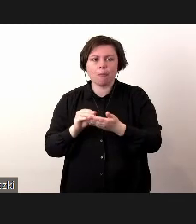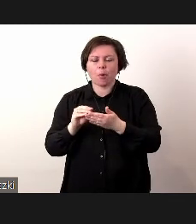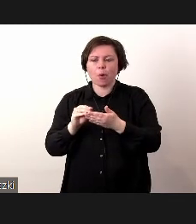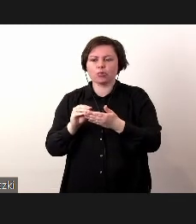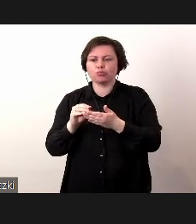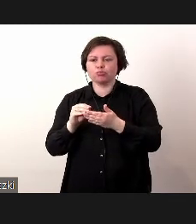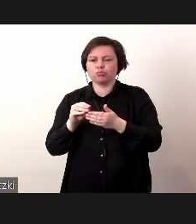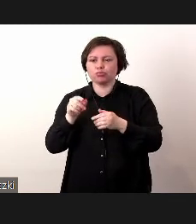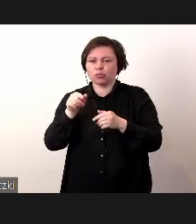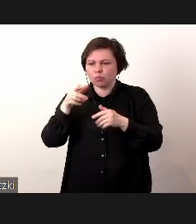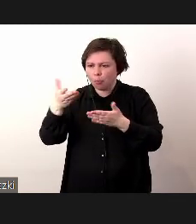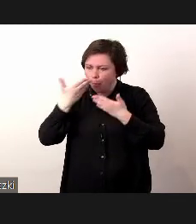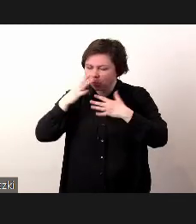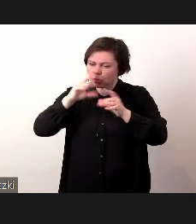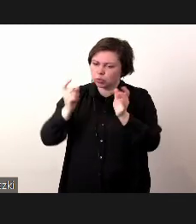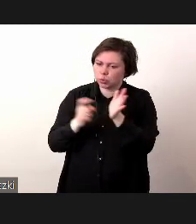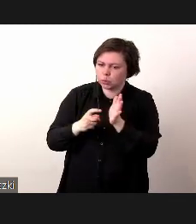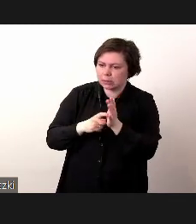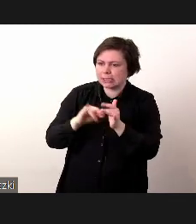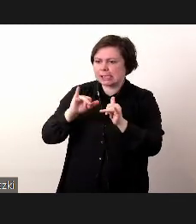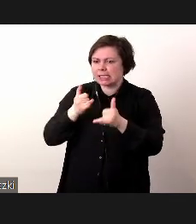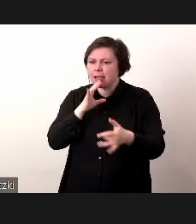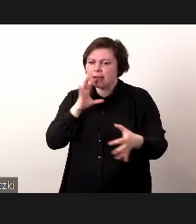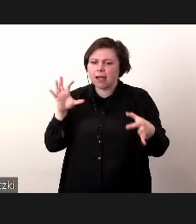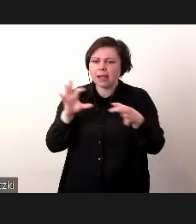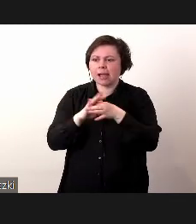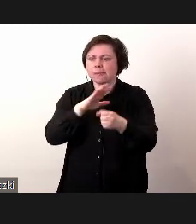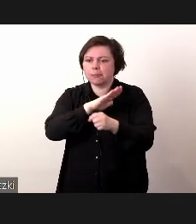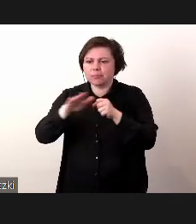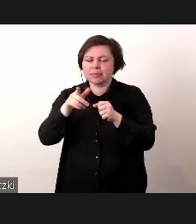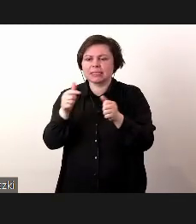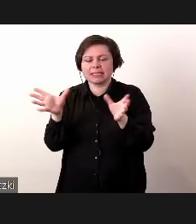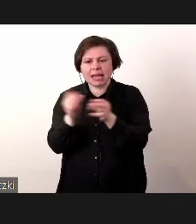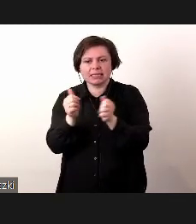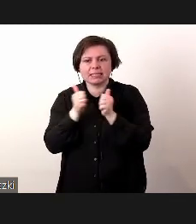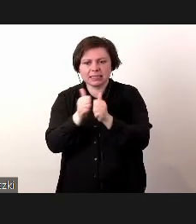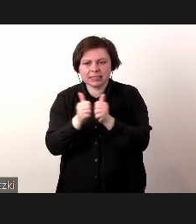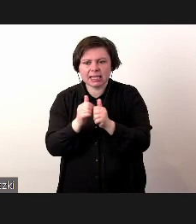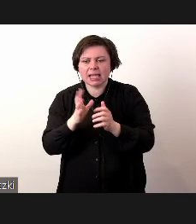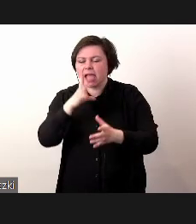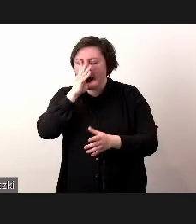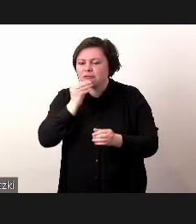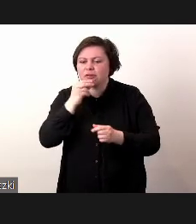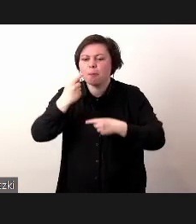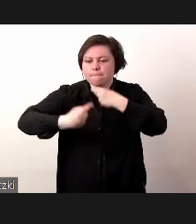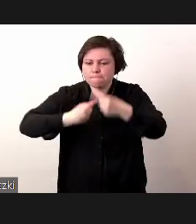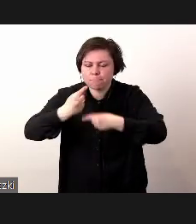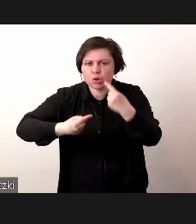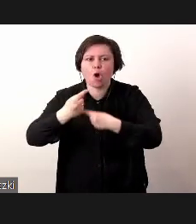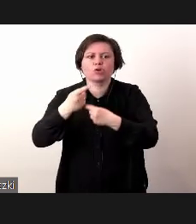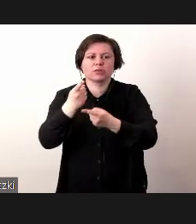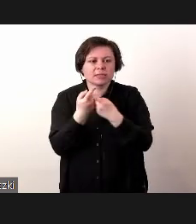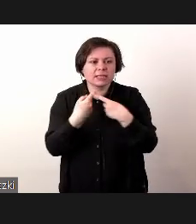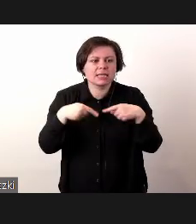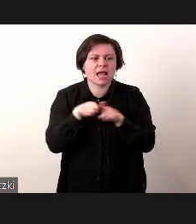wszystkie wymagania, jak one są pokryte przez zadania, jak następuje proces realizacji tych